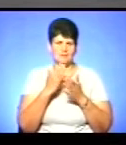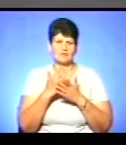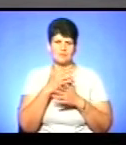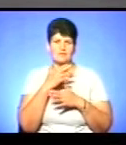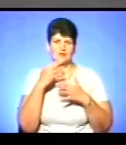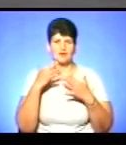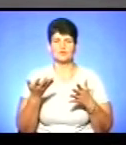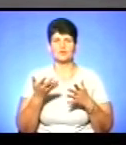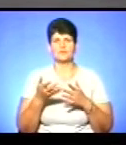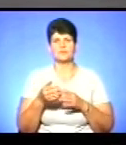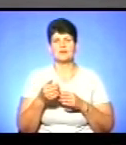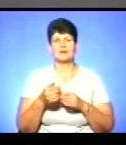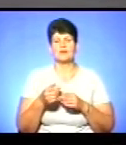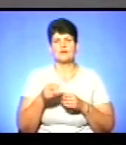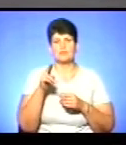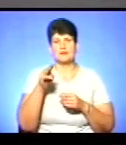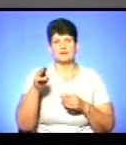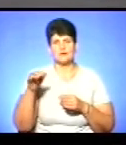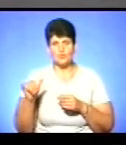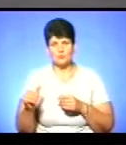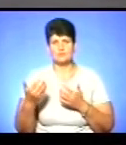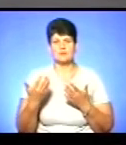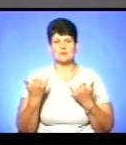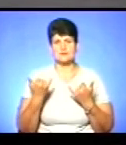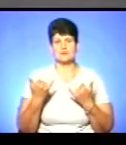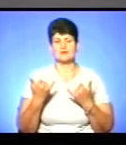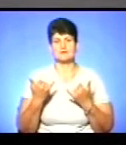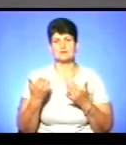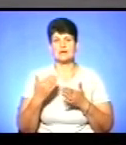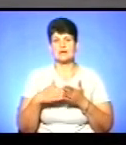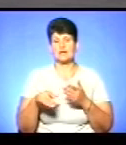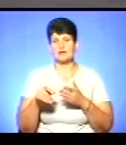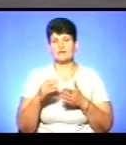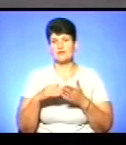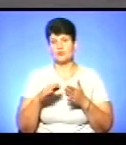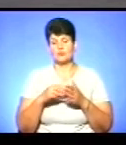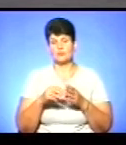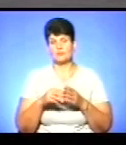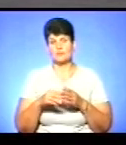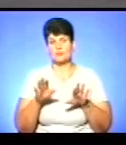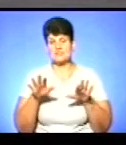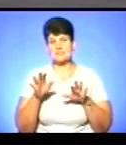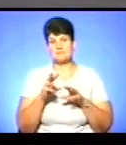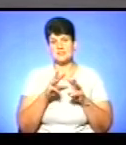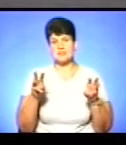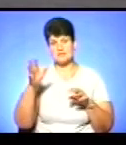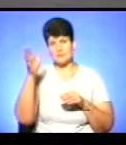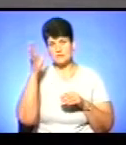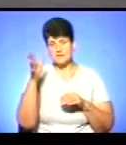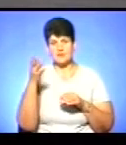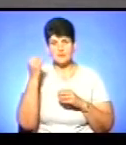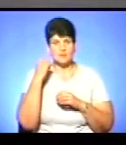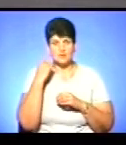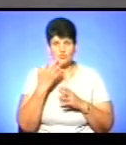які тривають з професійно-технічного освіту, яка фактично зараз рівнюється, на жаль, позиції Міністерства освіти в цьому плані ми досі не почули.